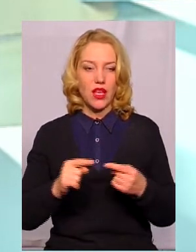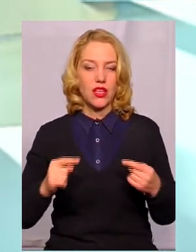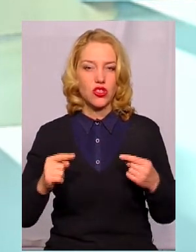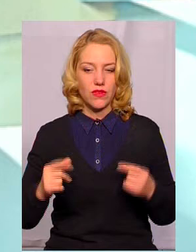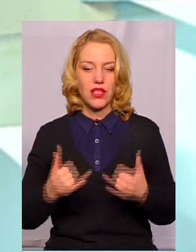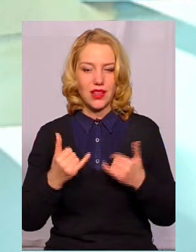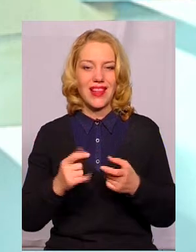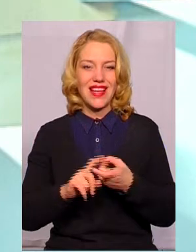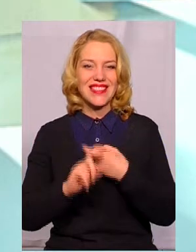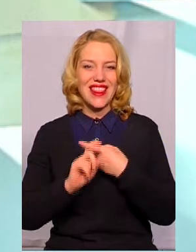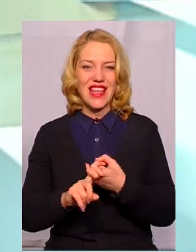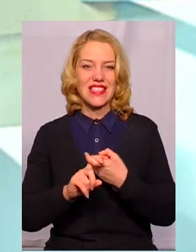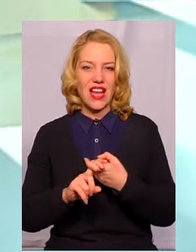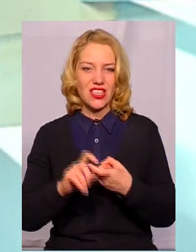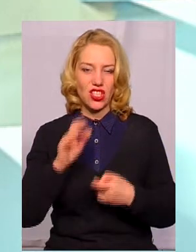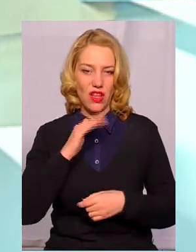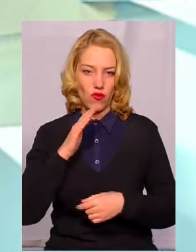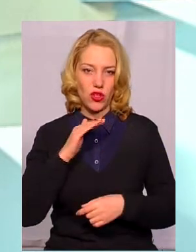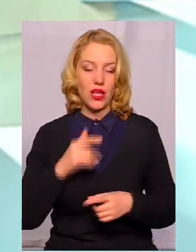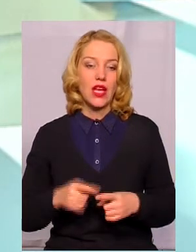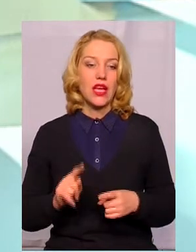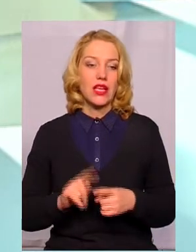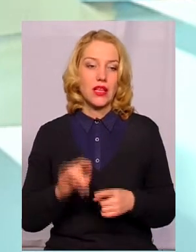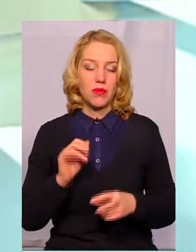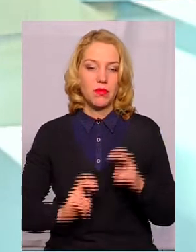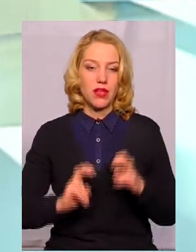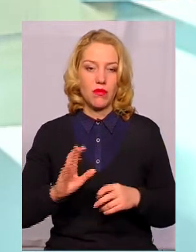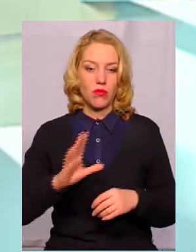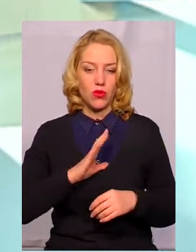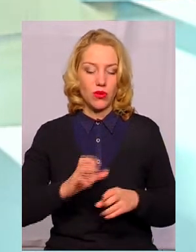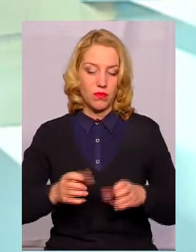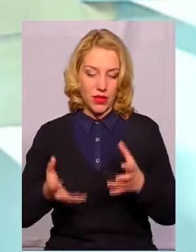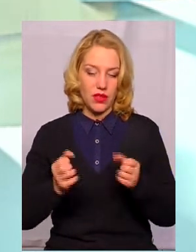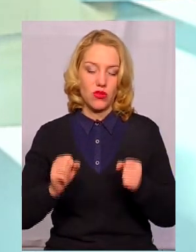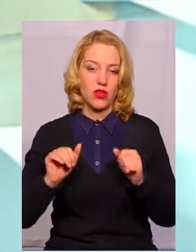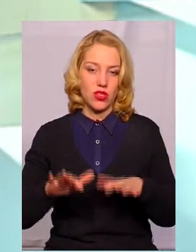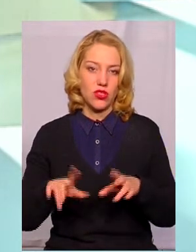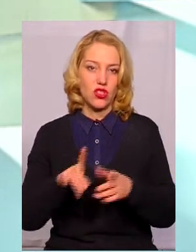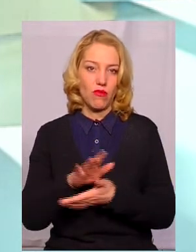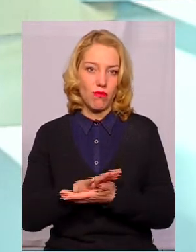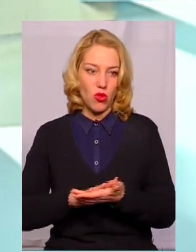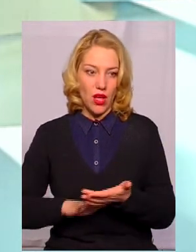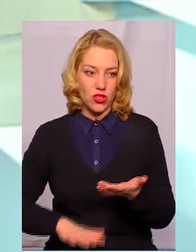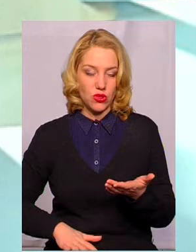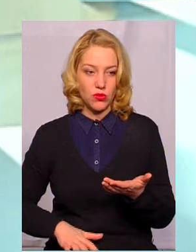знезараження питної води. Тобто, підприємствам було прийнято рішення, щоб в подальшому,